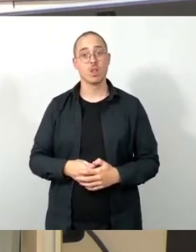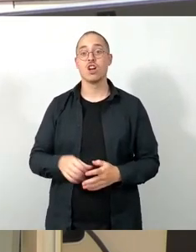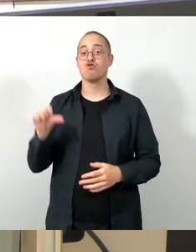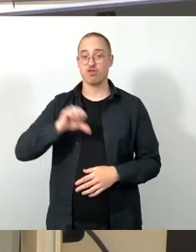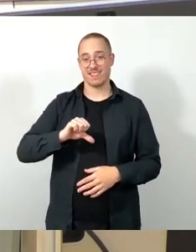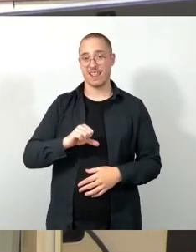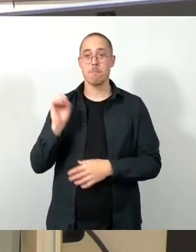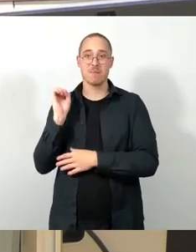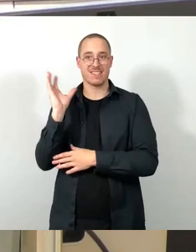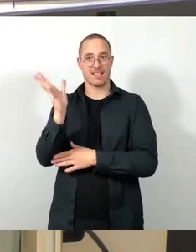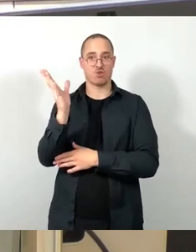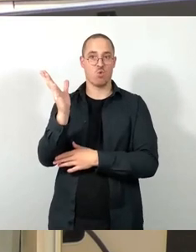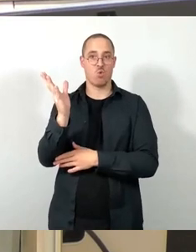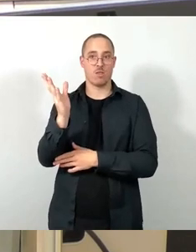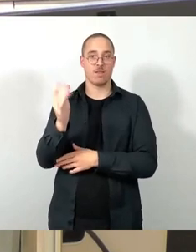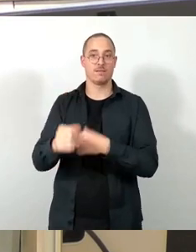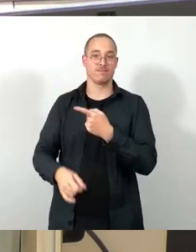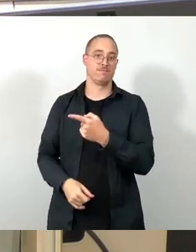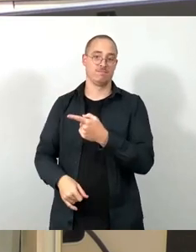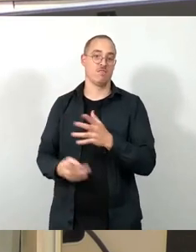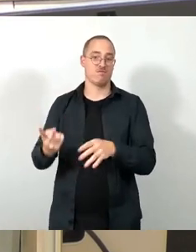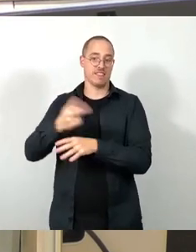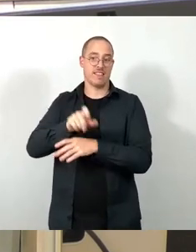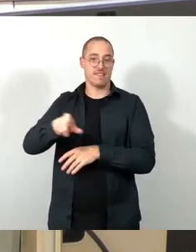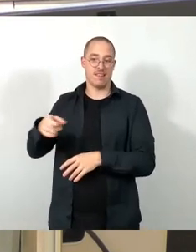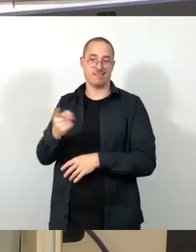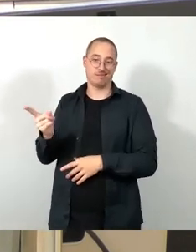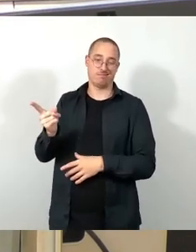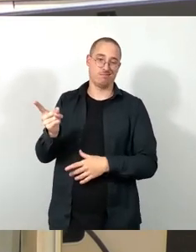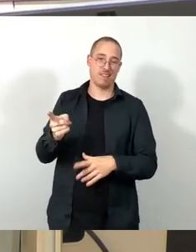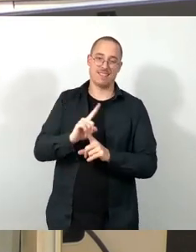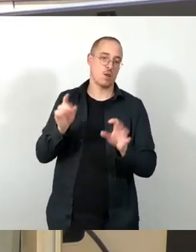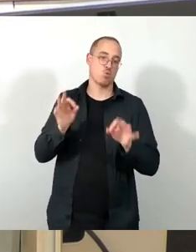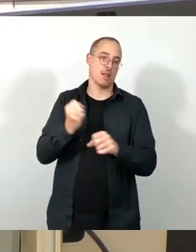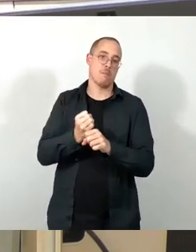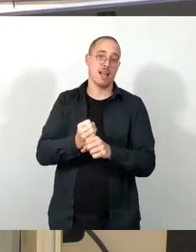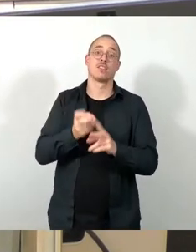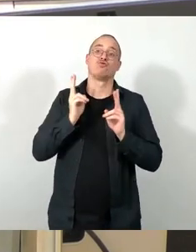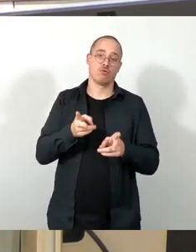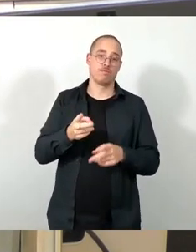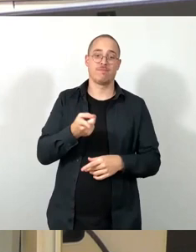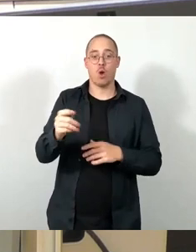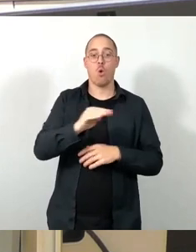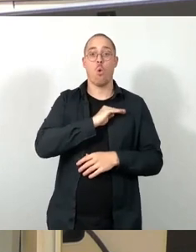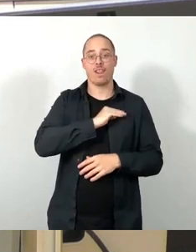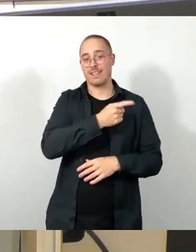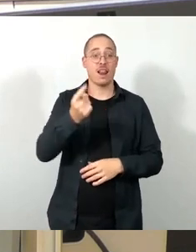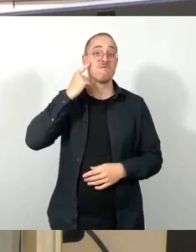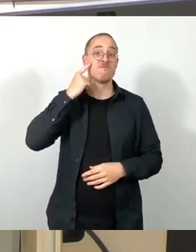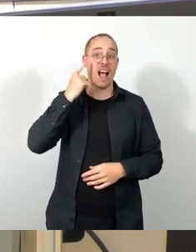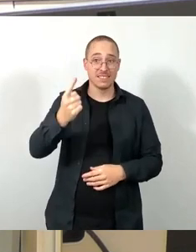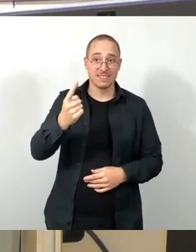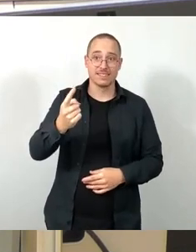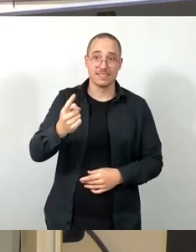der Vertreter der Villa Akazienhof. Die war nicht gut, das wissen die Kolleginnen und Kollegen auch, aber sie haben